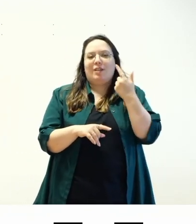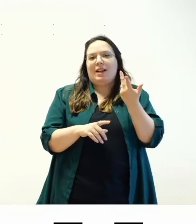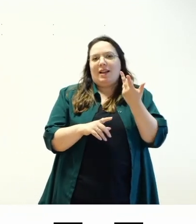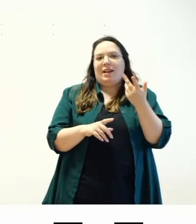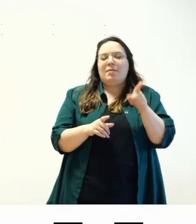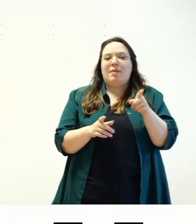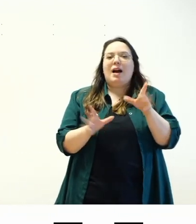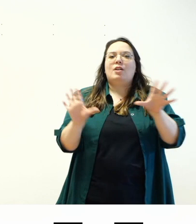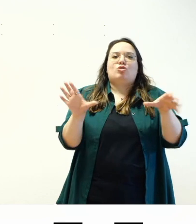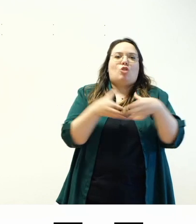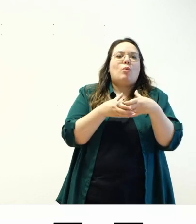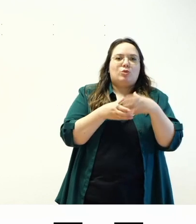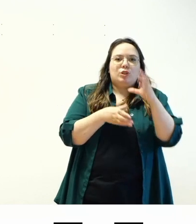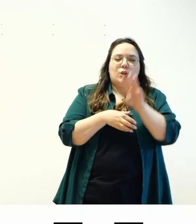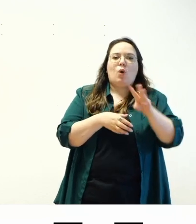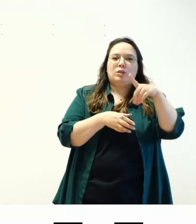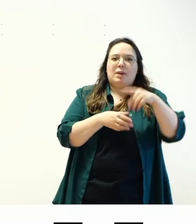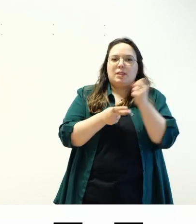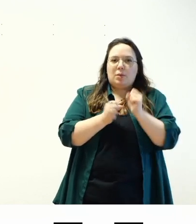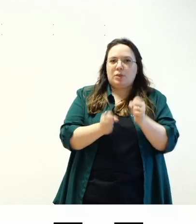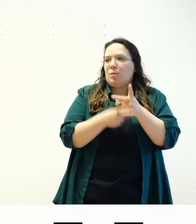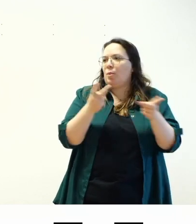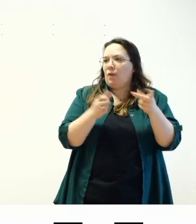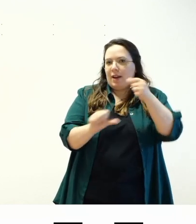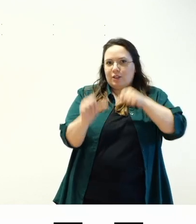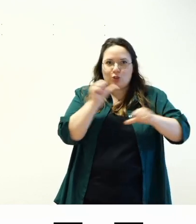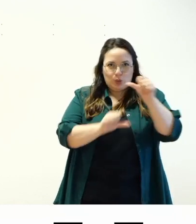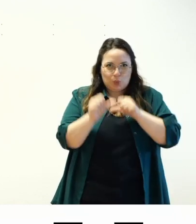community in wordpress si può provare a sostituirlo e vediamo che cosa succede